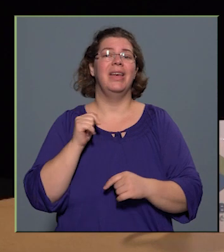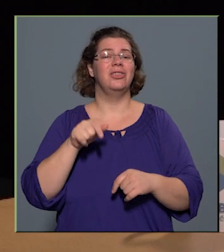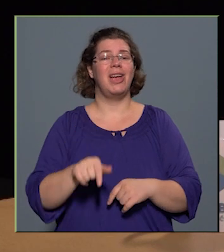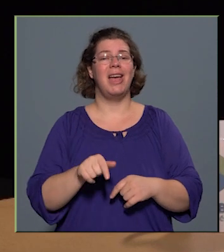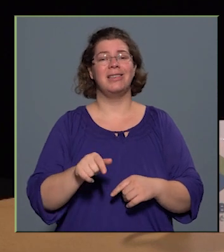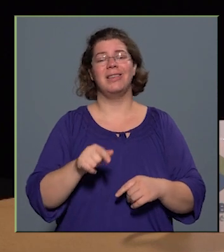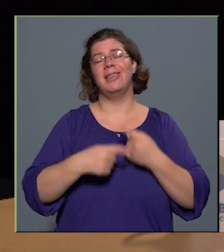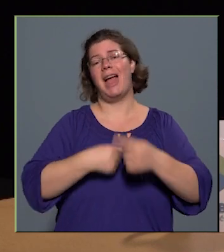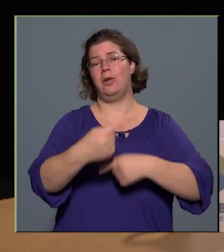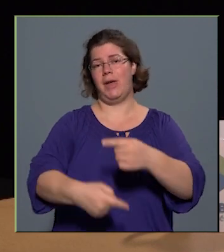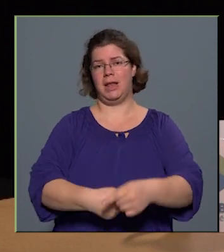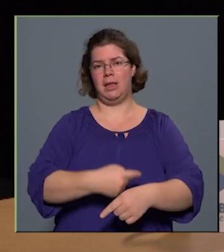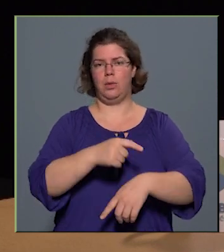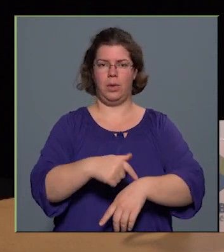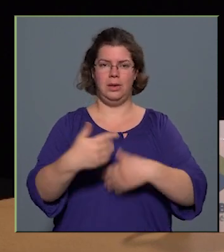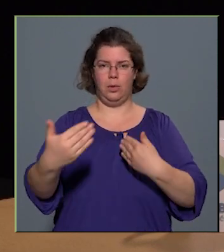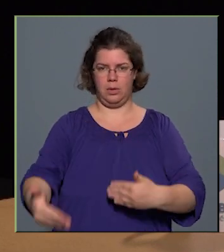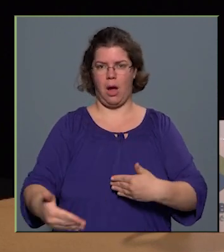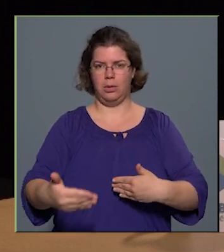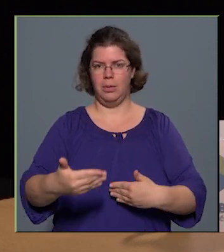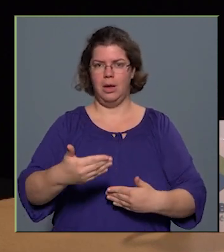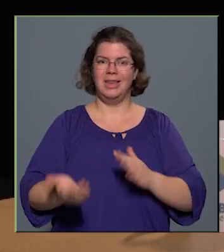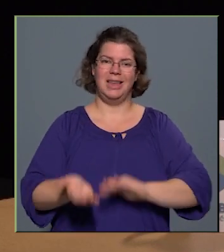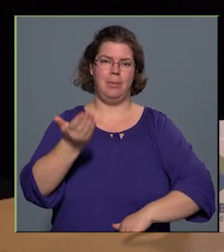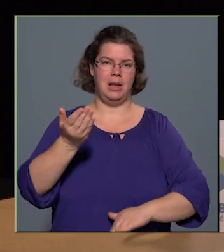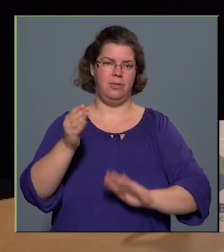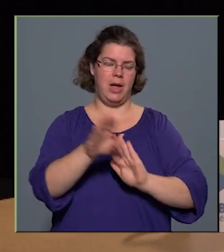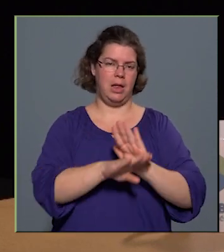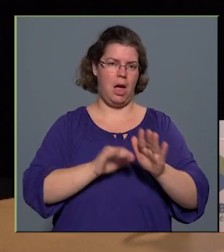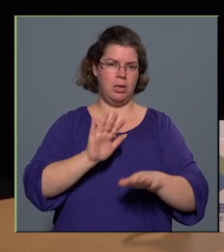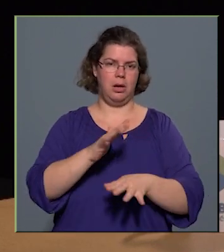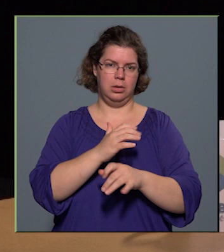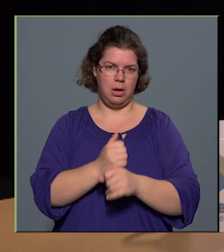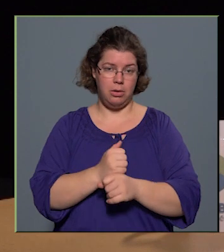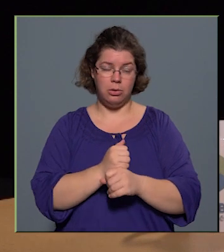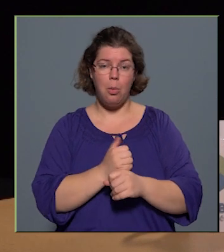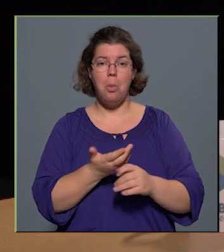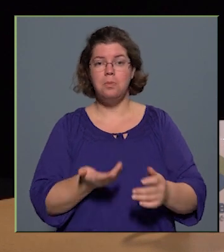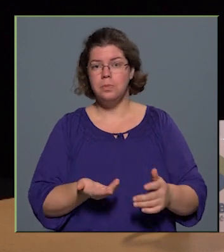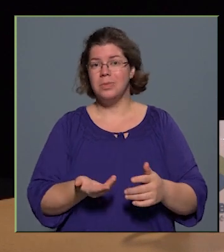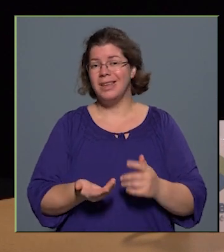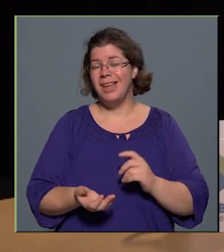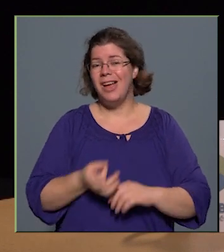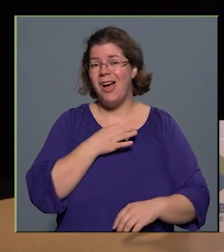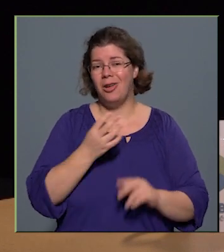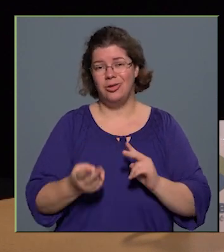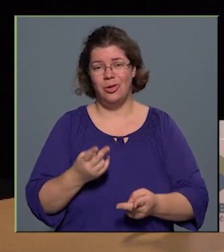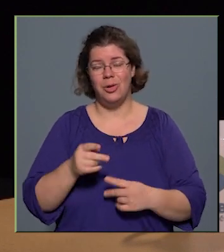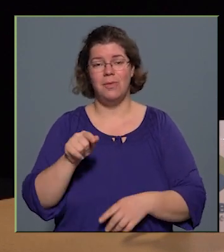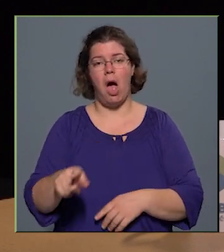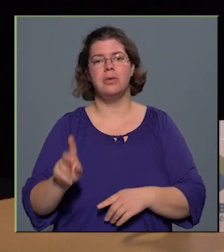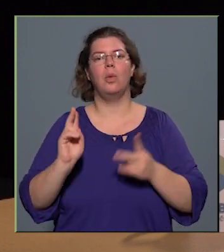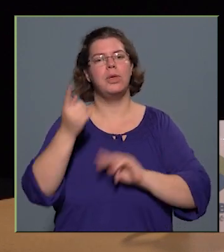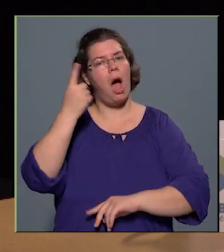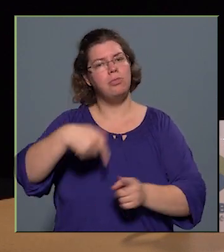én ezt az elkövetkező időszakban egy kiemelt feladatomnak tartom, hát hangsúlyozva az, hogy hogyan